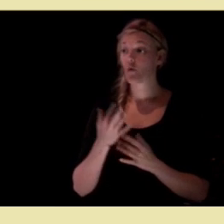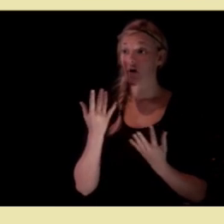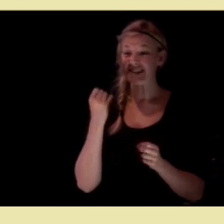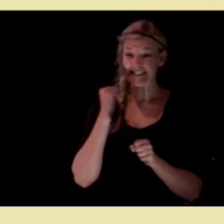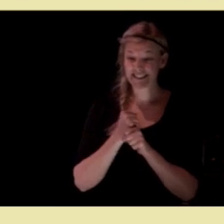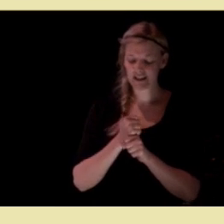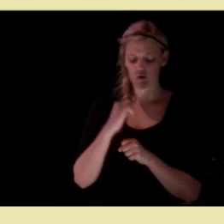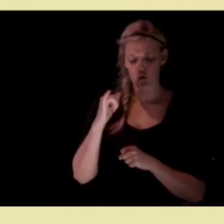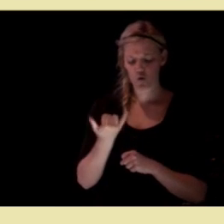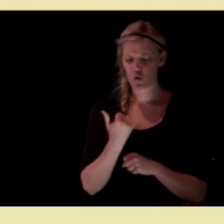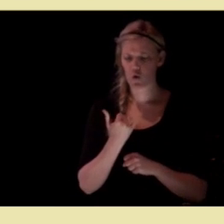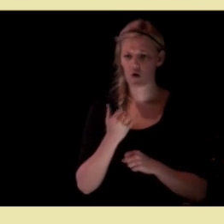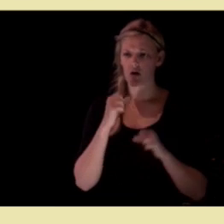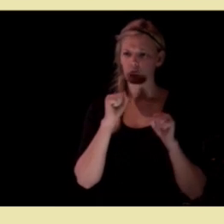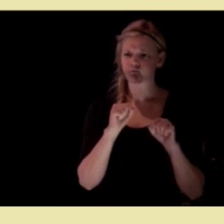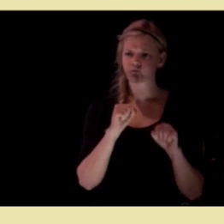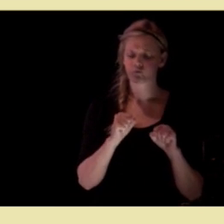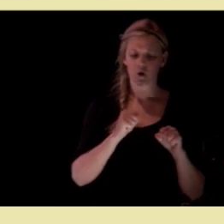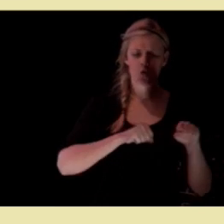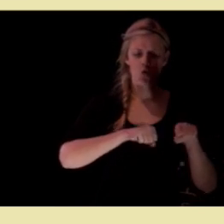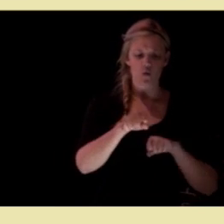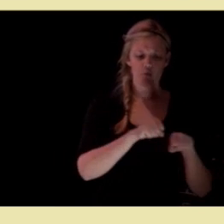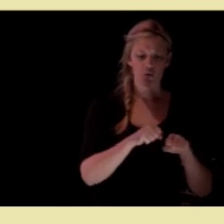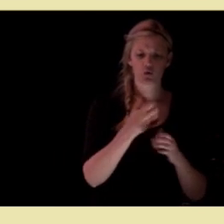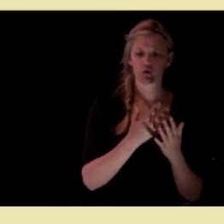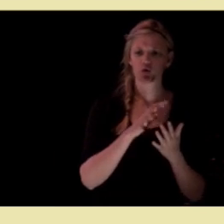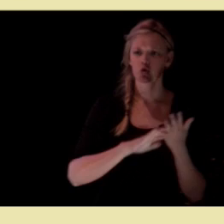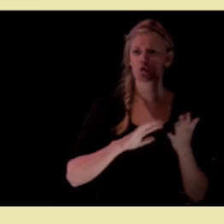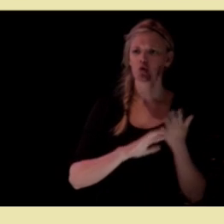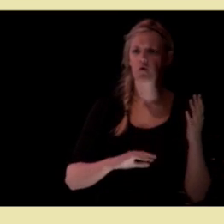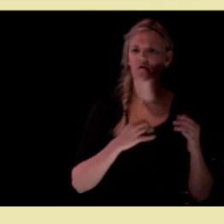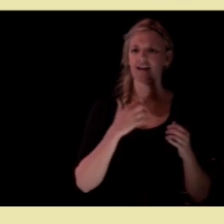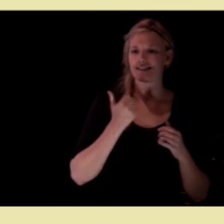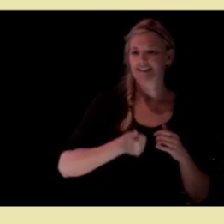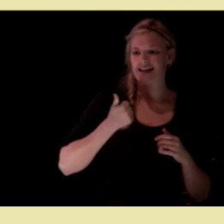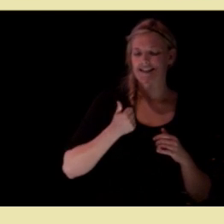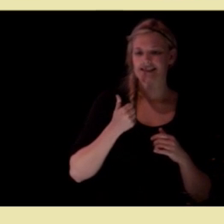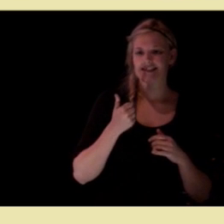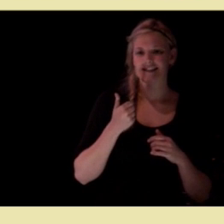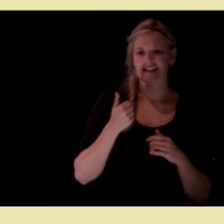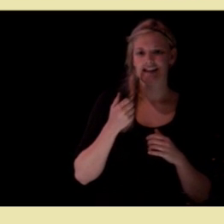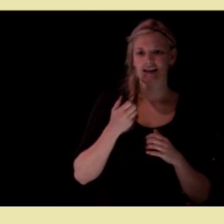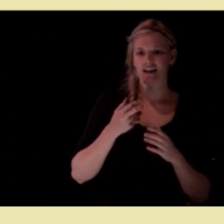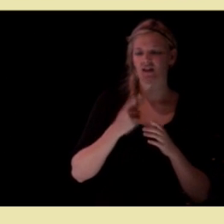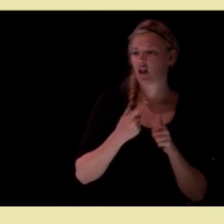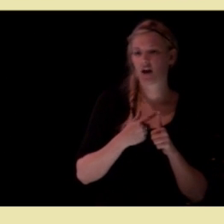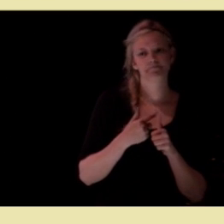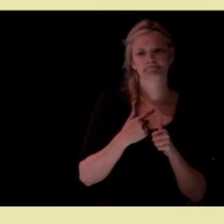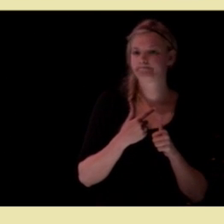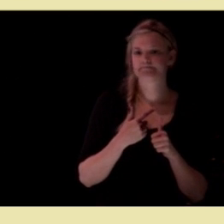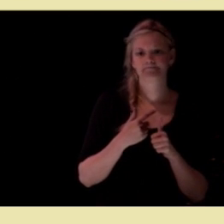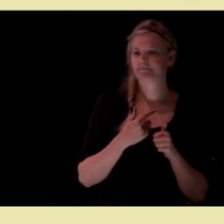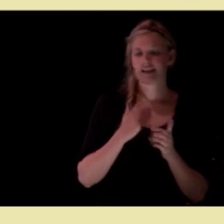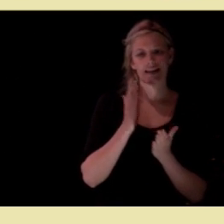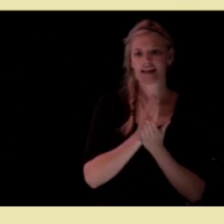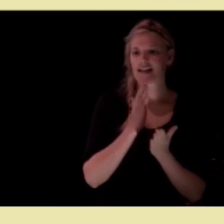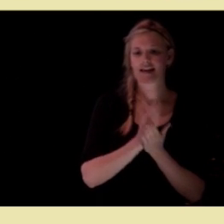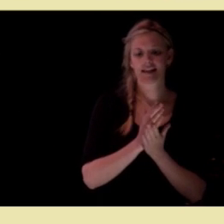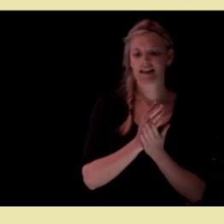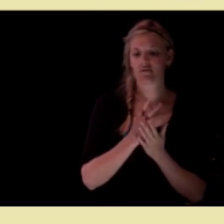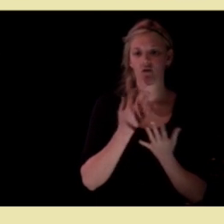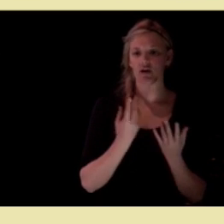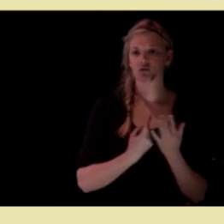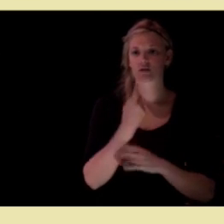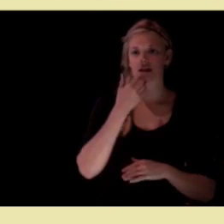det er også å tviholde på en kommunestruktur fra 60-tallet. Det er ikke svaret for å møte morgendagens